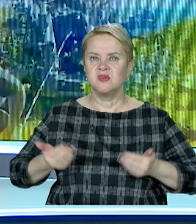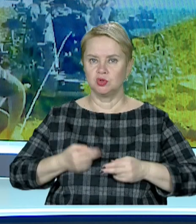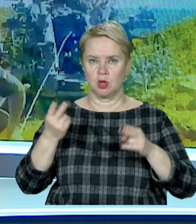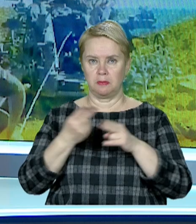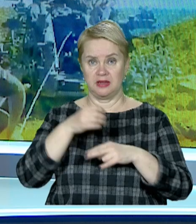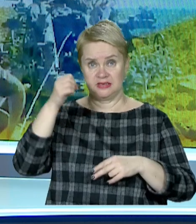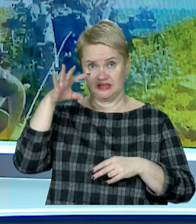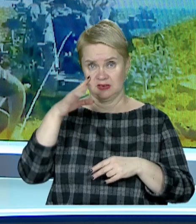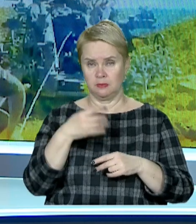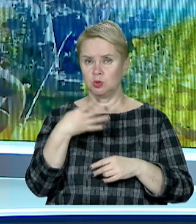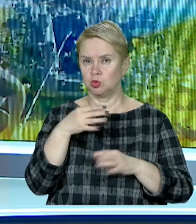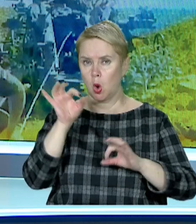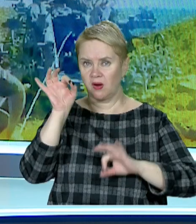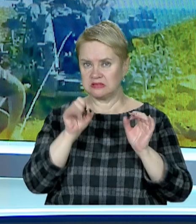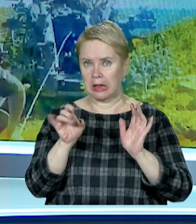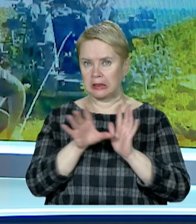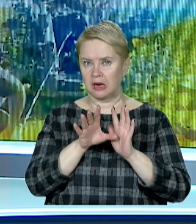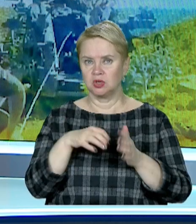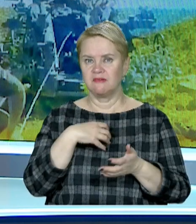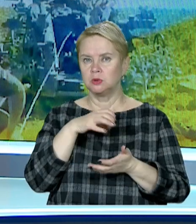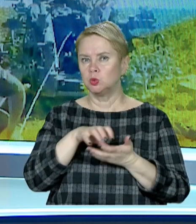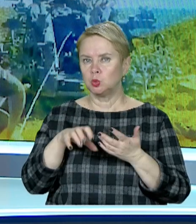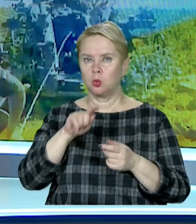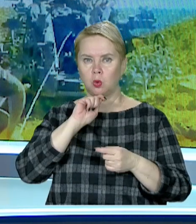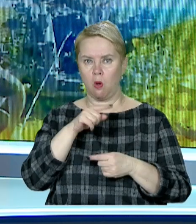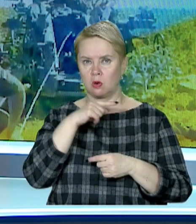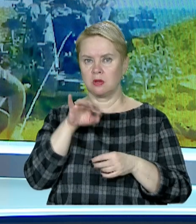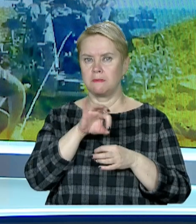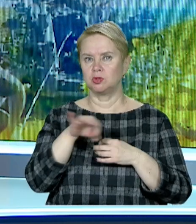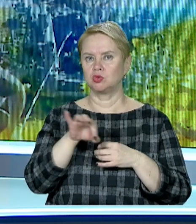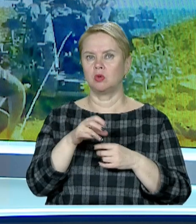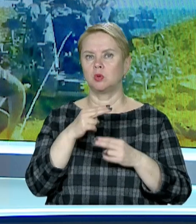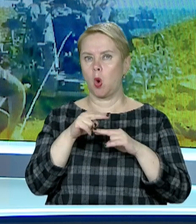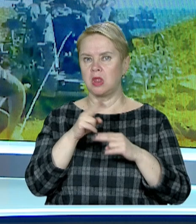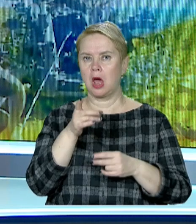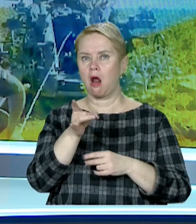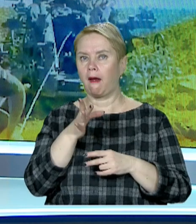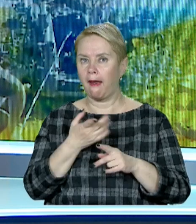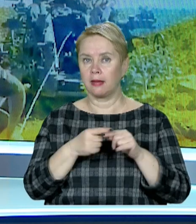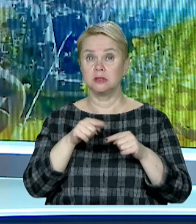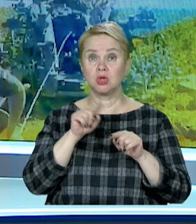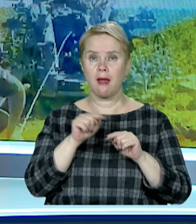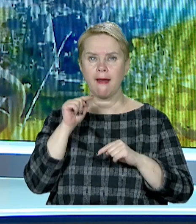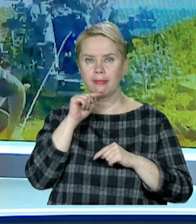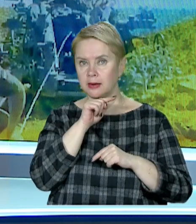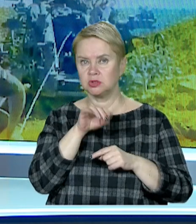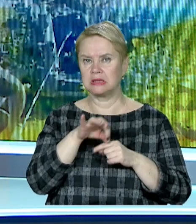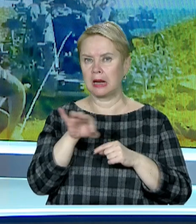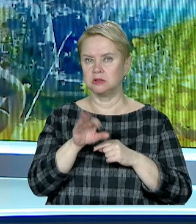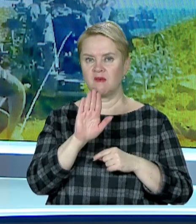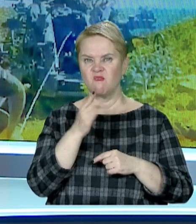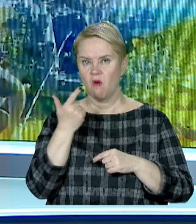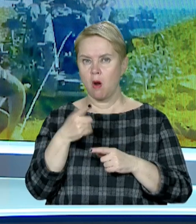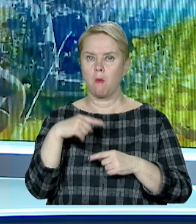без світла. Майже 40% енергетичної інфраструктури України росіяни пошкодили дронами та ракетами. Через енергетичний тероризм